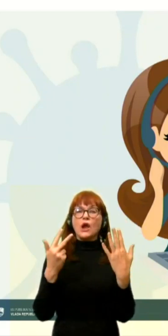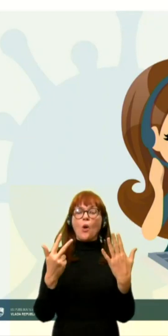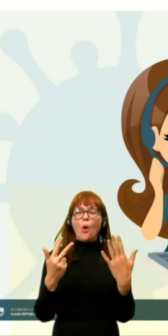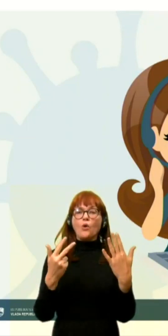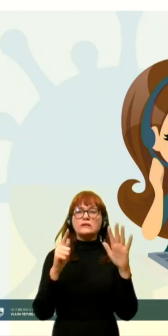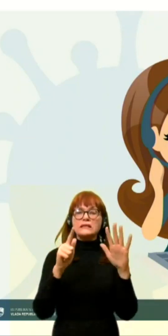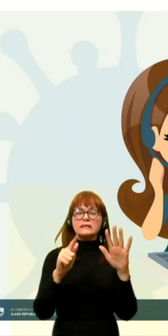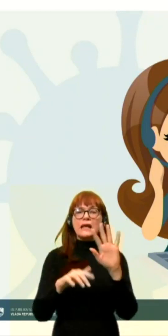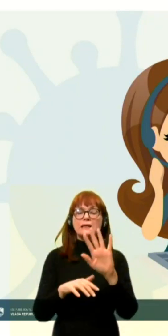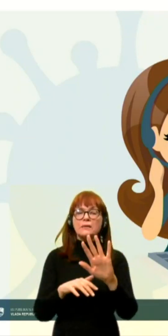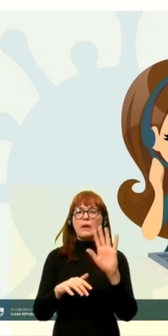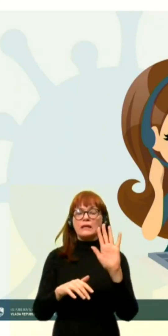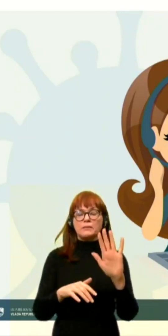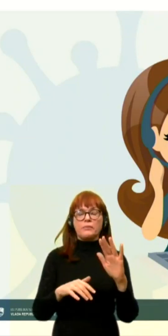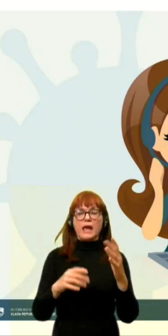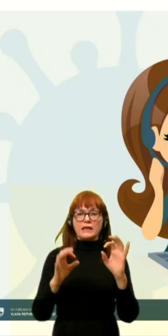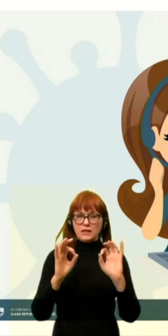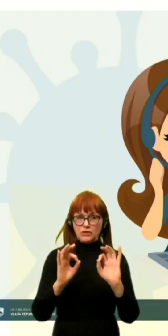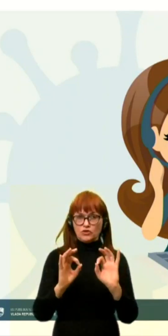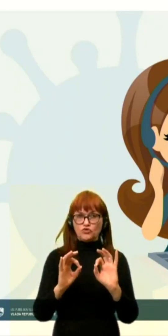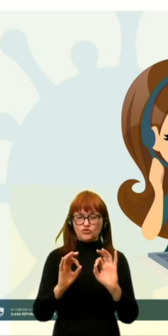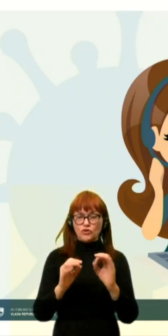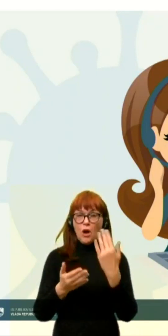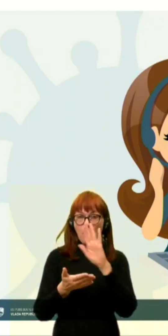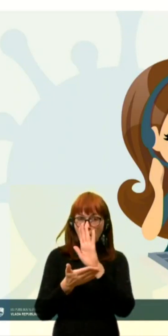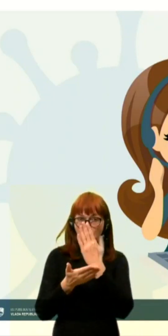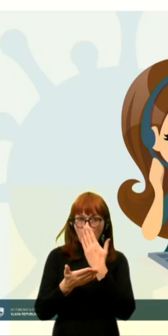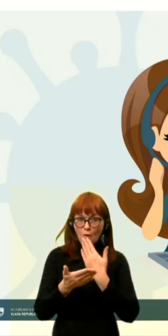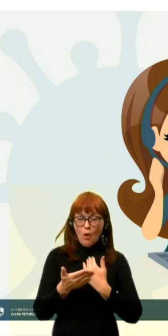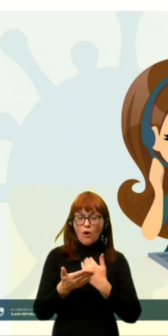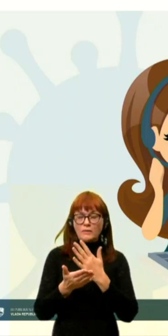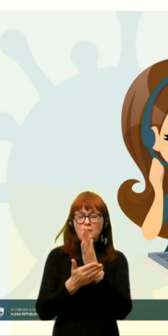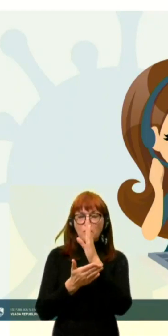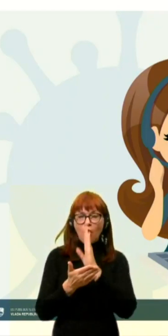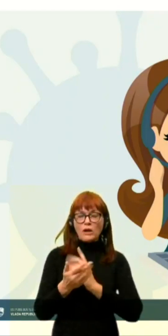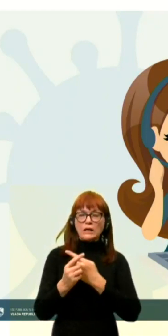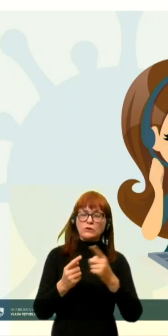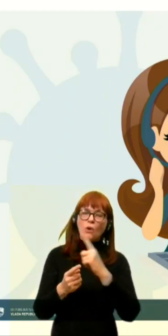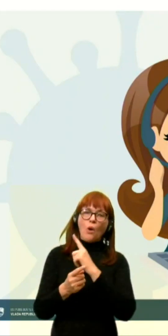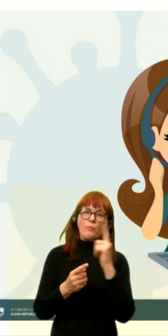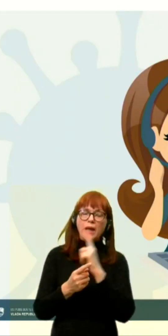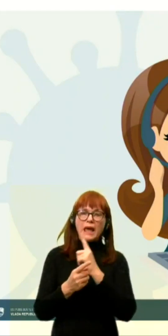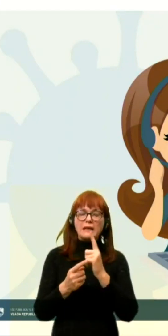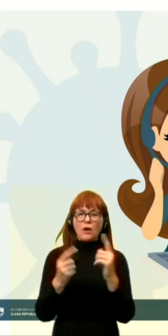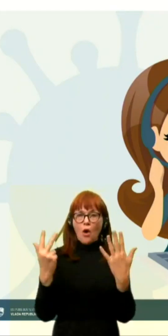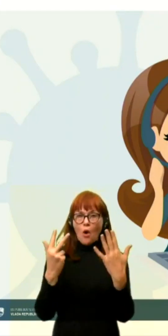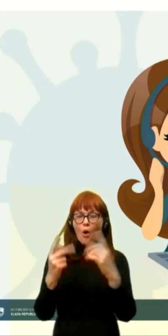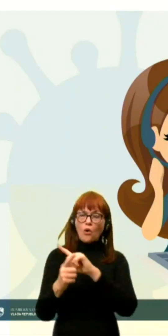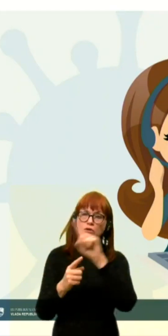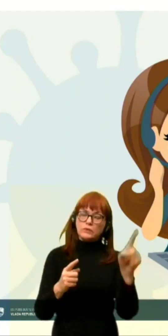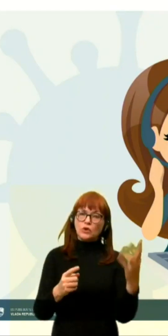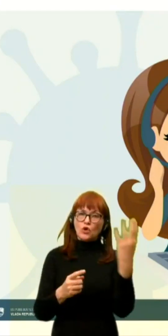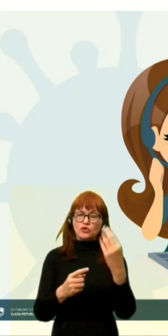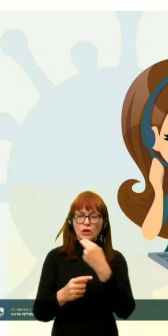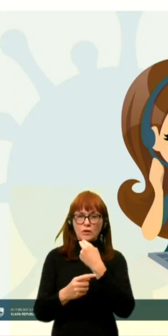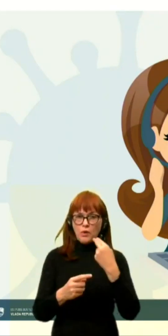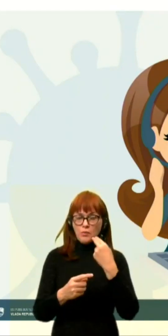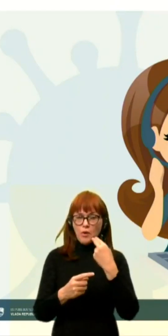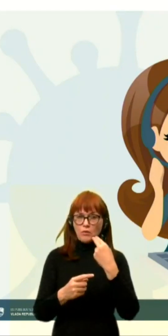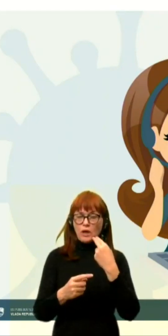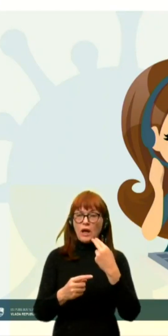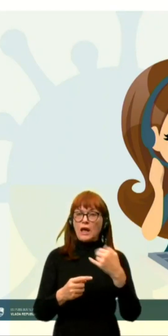5 nič. In sicer od ponedelka do petka med 8 in 16 uro. Na klice